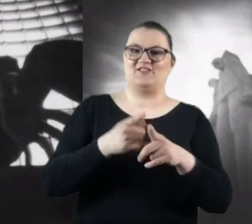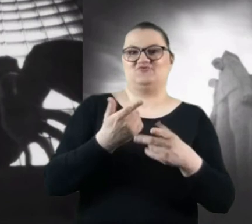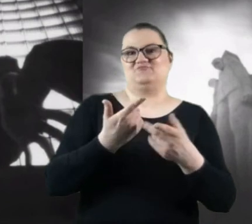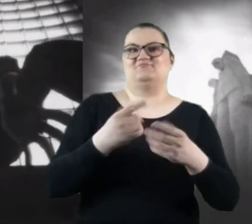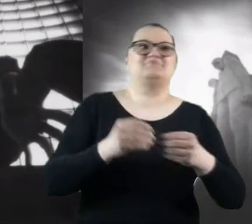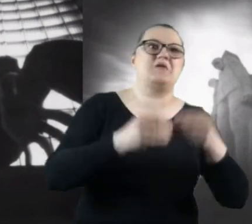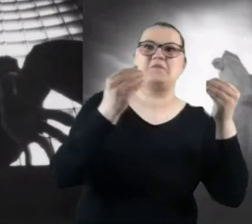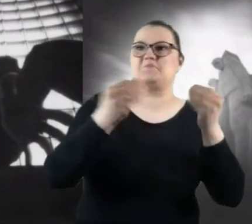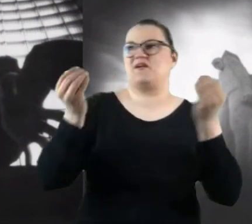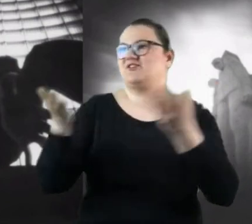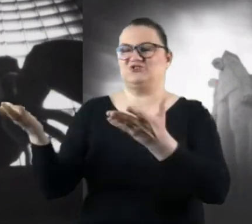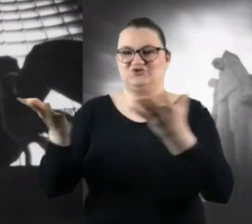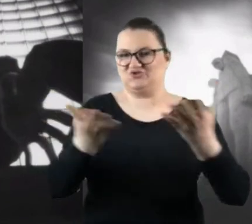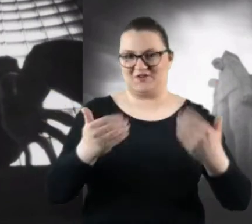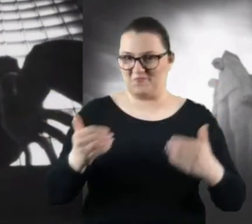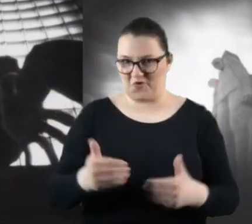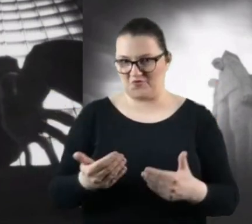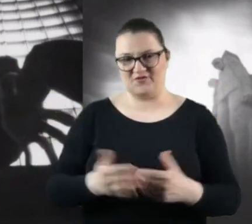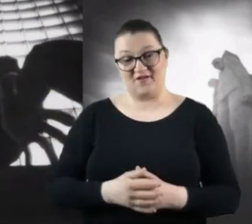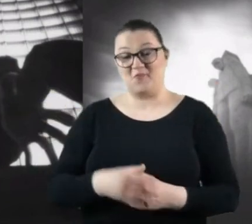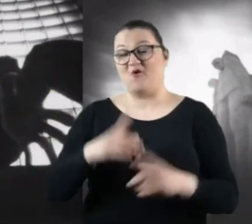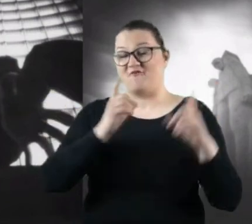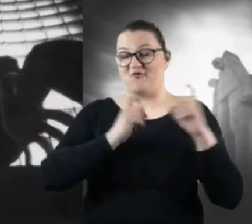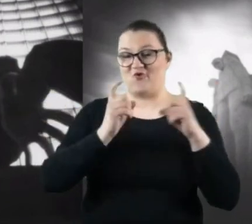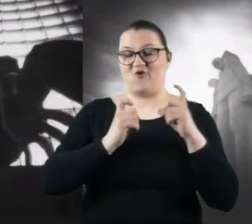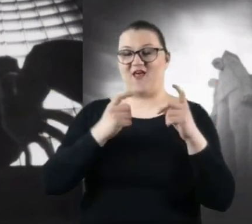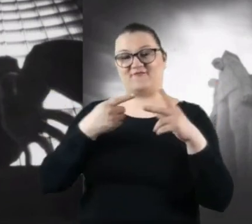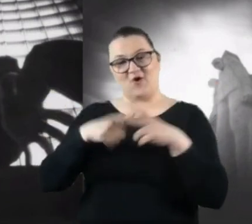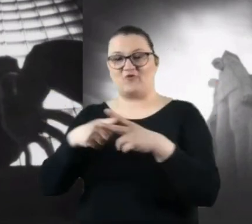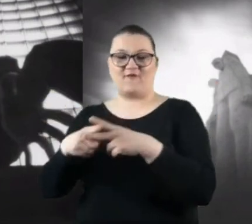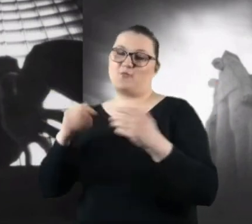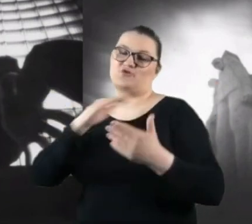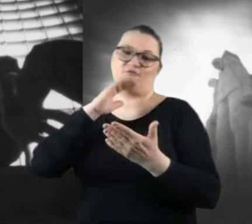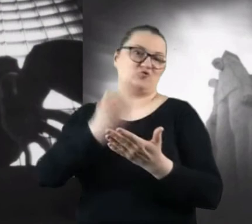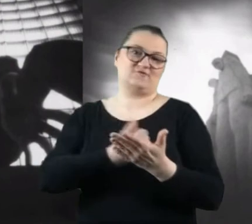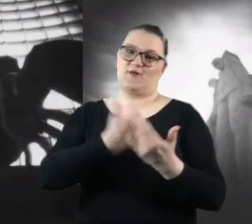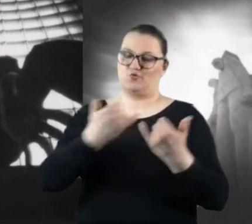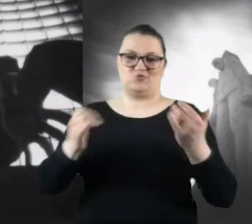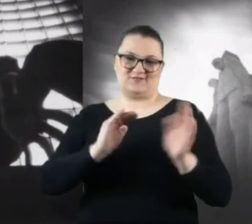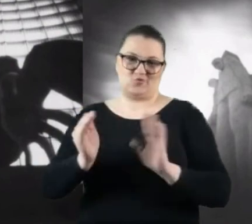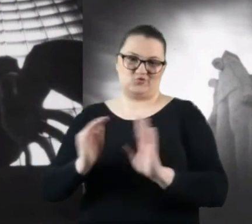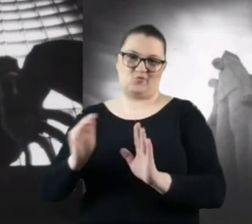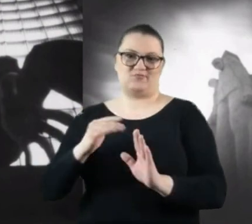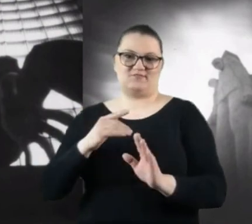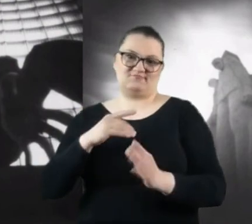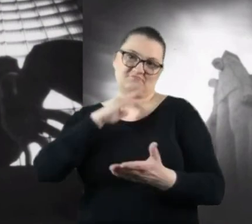bo taką fotografię odworkową można wykorzystywać na różne sposoby, aby osiągnąć różne